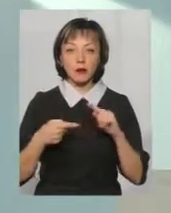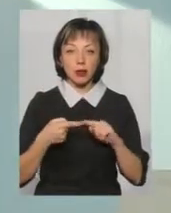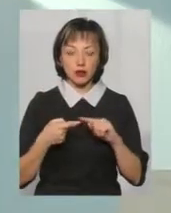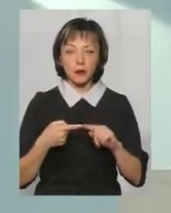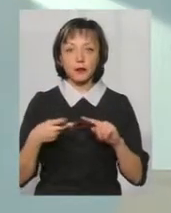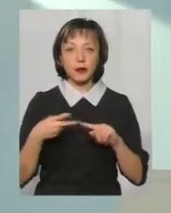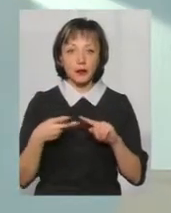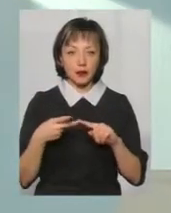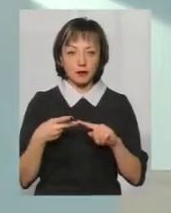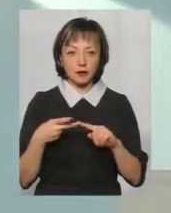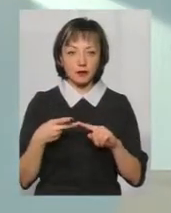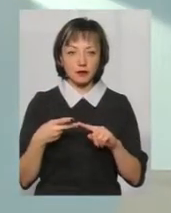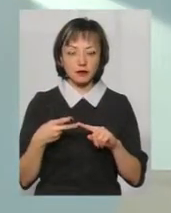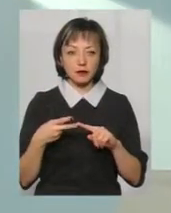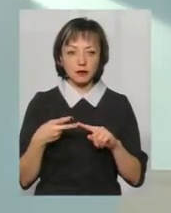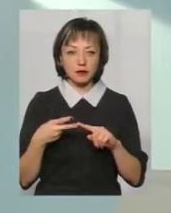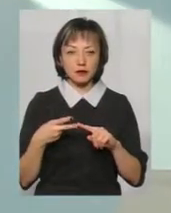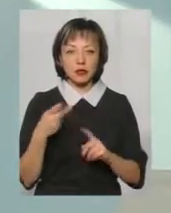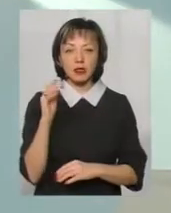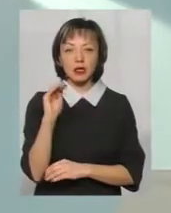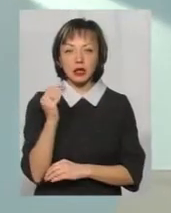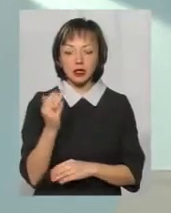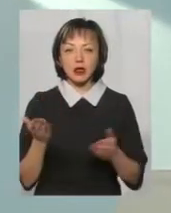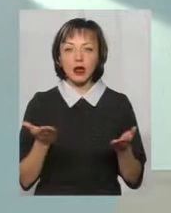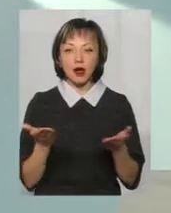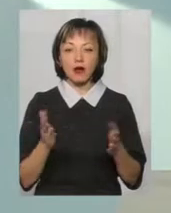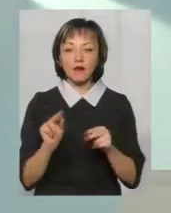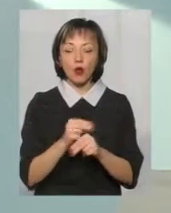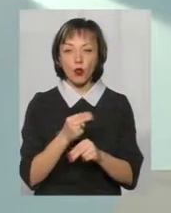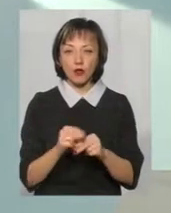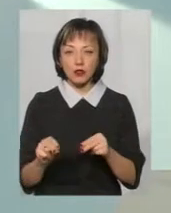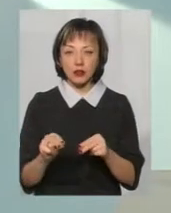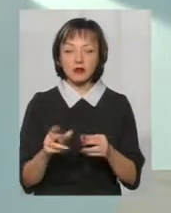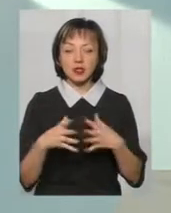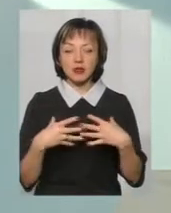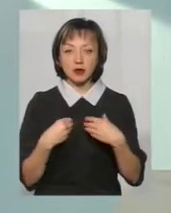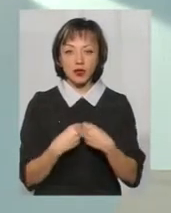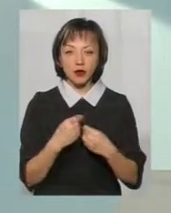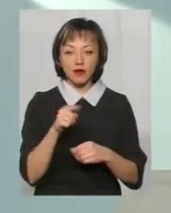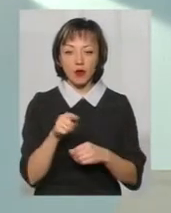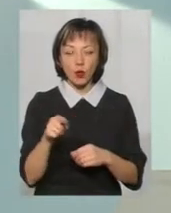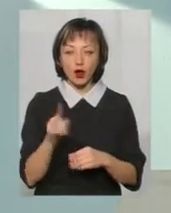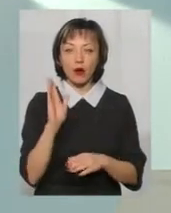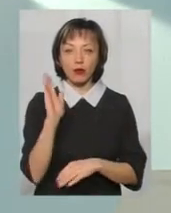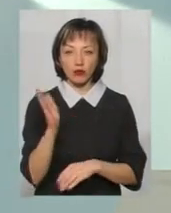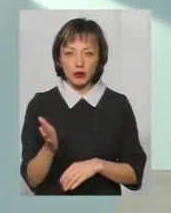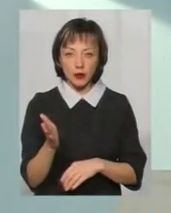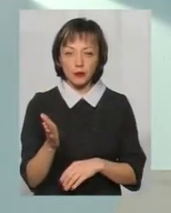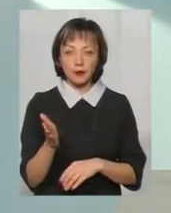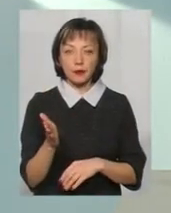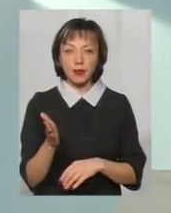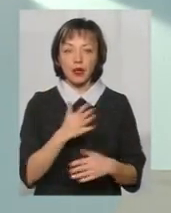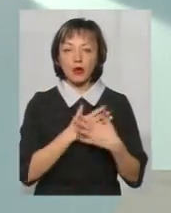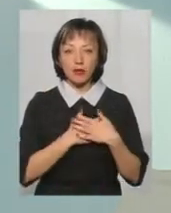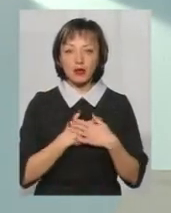Друге, дитина, яка буде виховуватися в сім'ї, її будуть